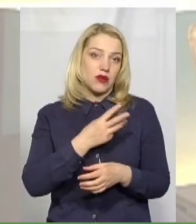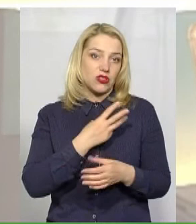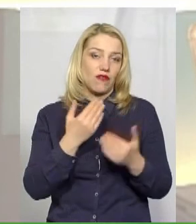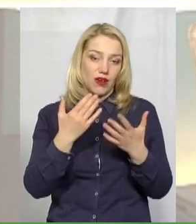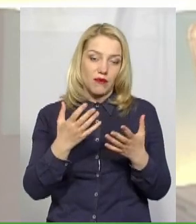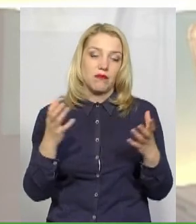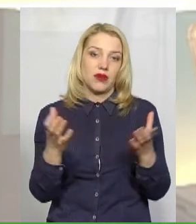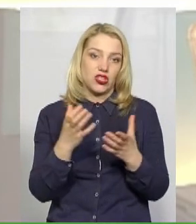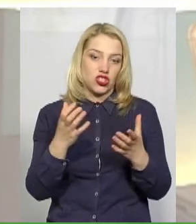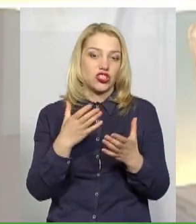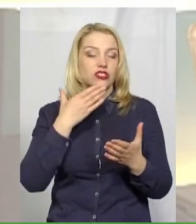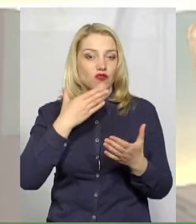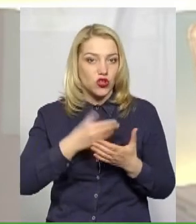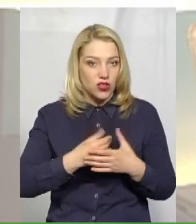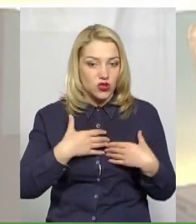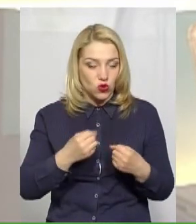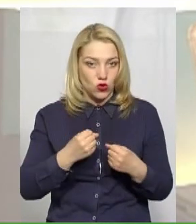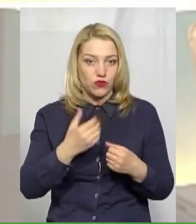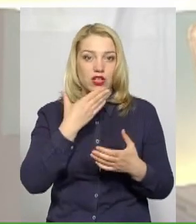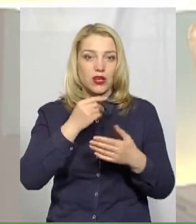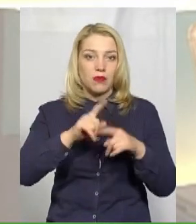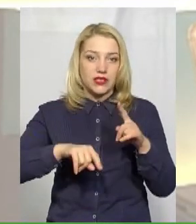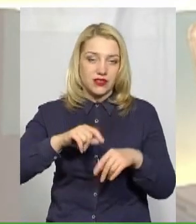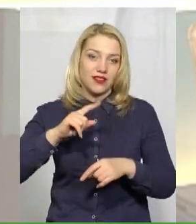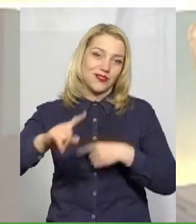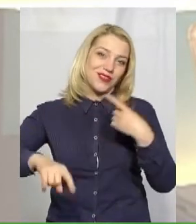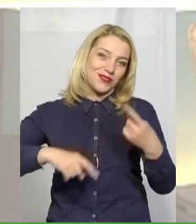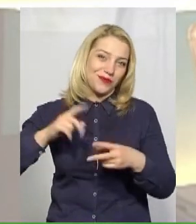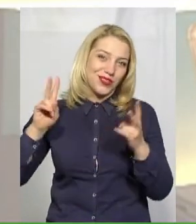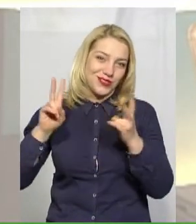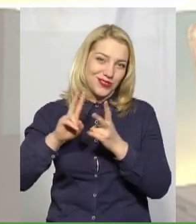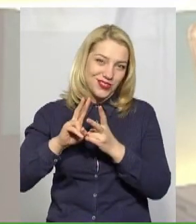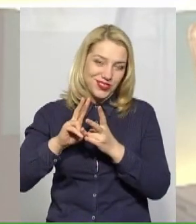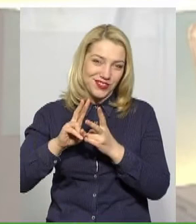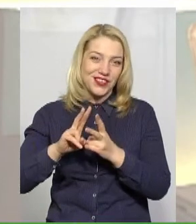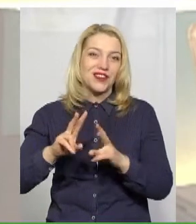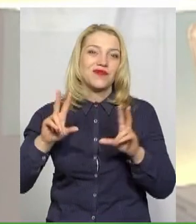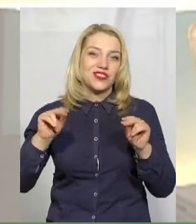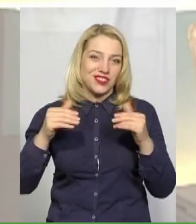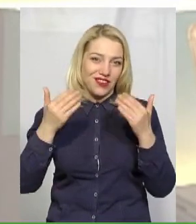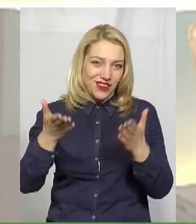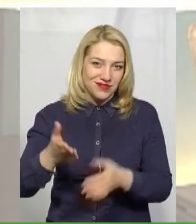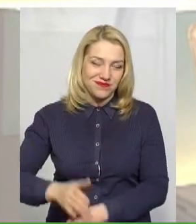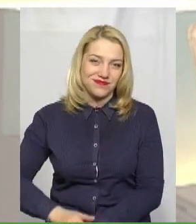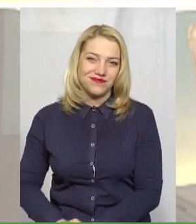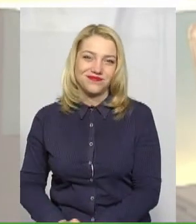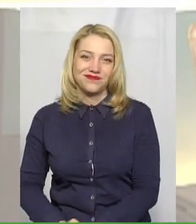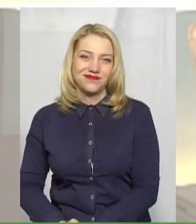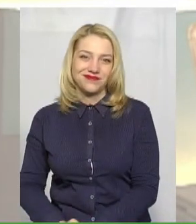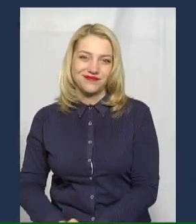здоров'я своїх близьких. До зустрічі у наступній темі дня. Хай все буде добре у всіх нас.